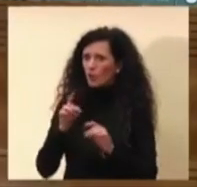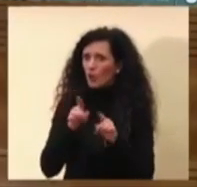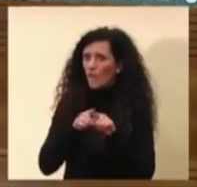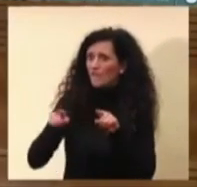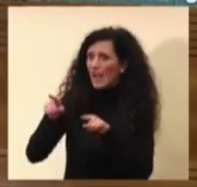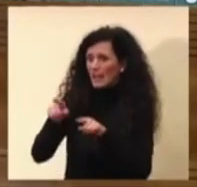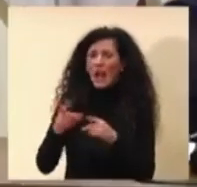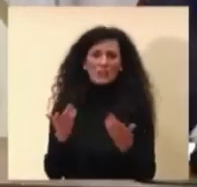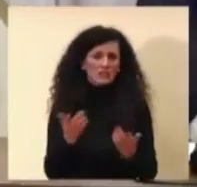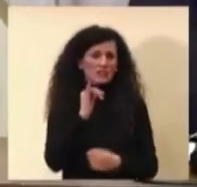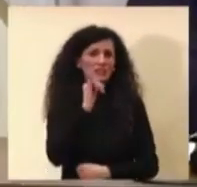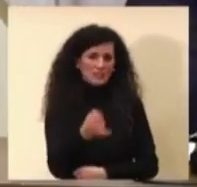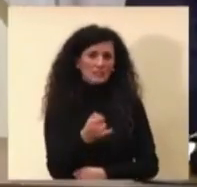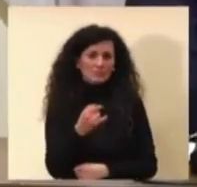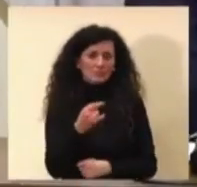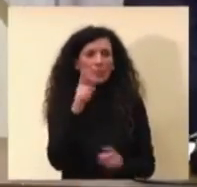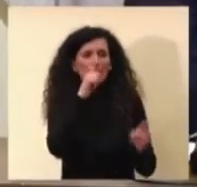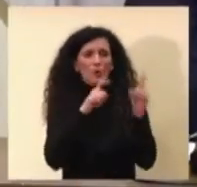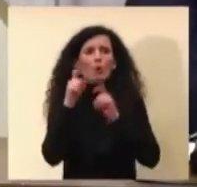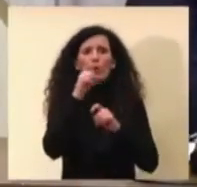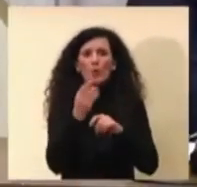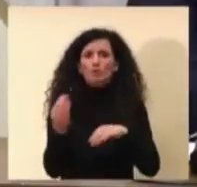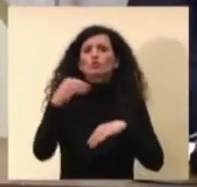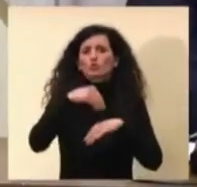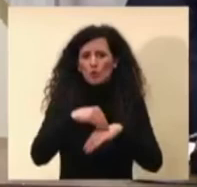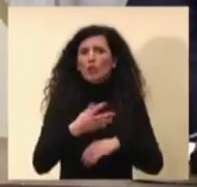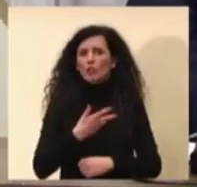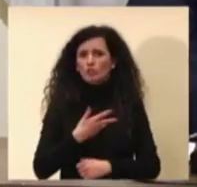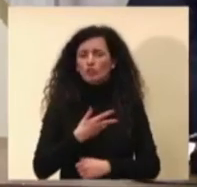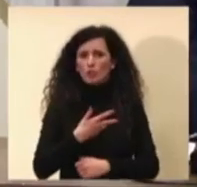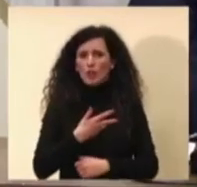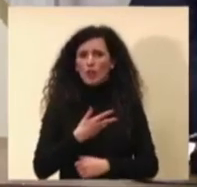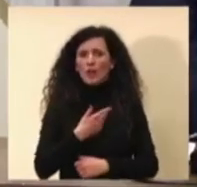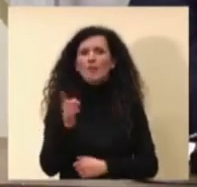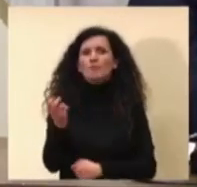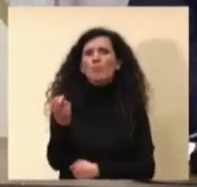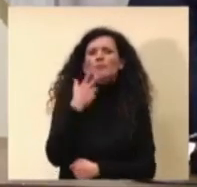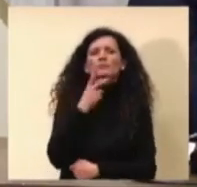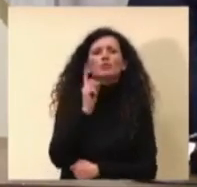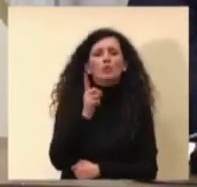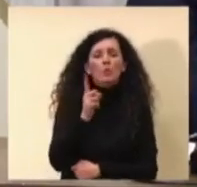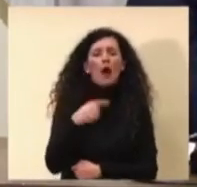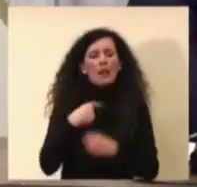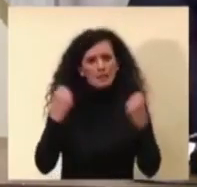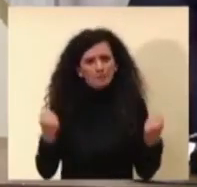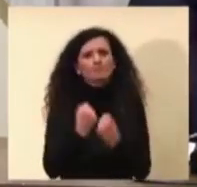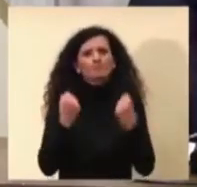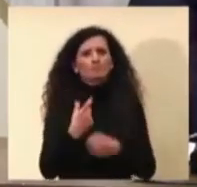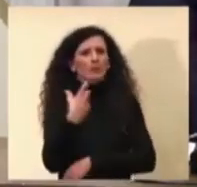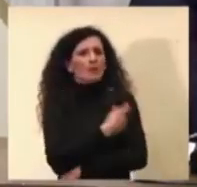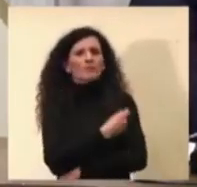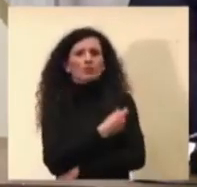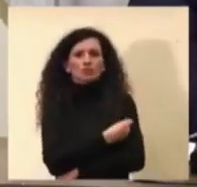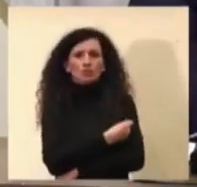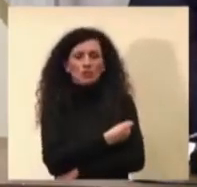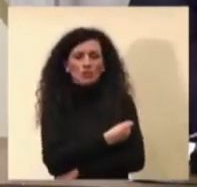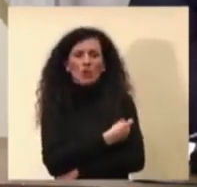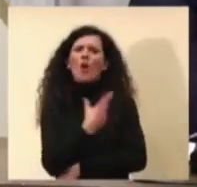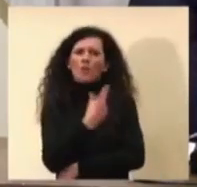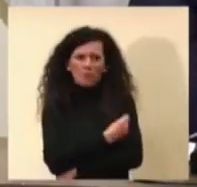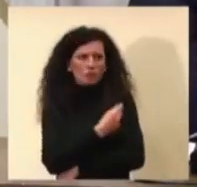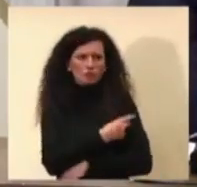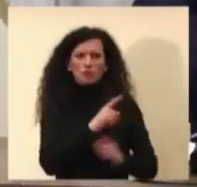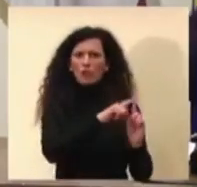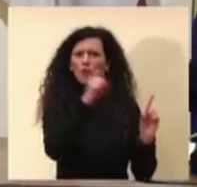naturalmente è una preoccupazione in più ci dice che dobbiamo anche accelerare la campagna vaccinale stava andando bene dopo